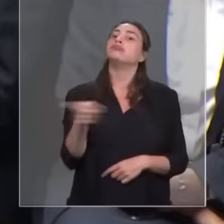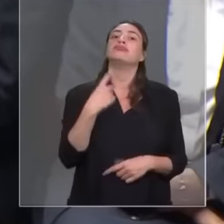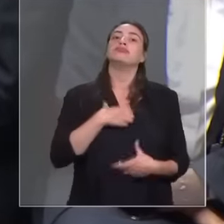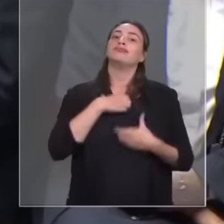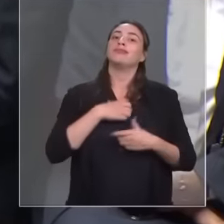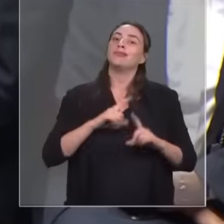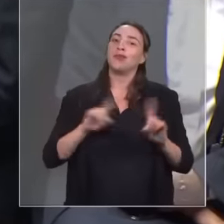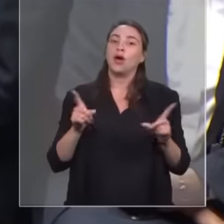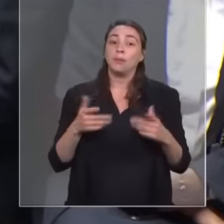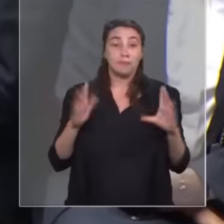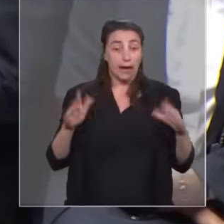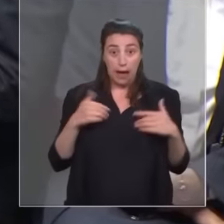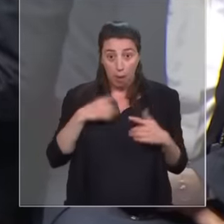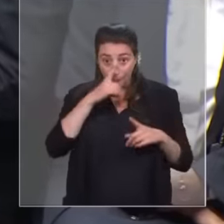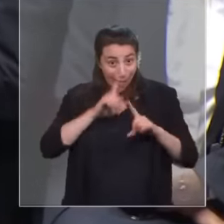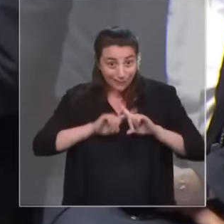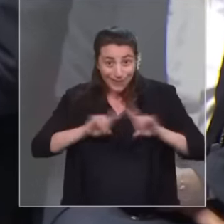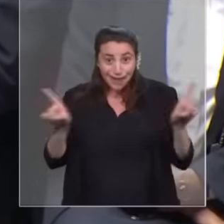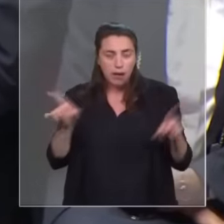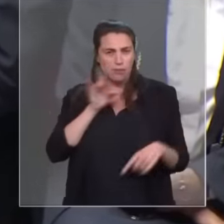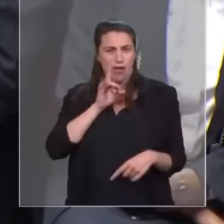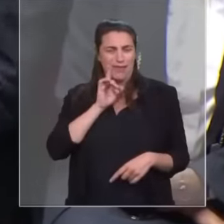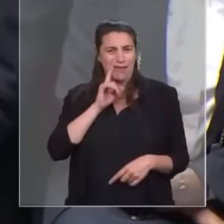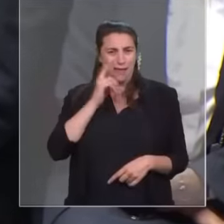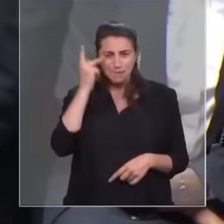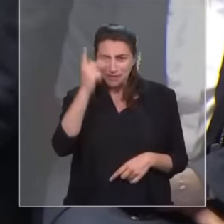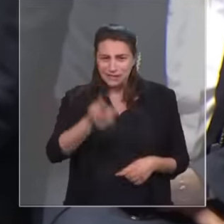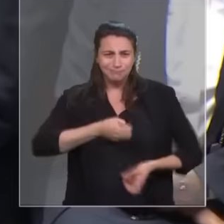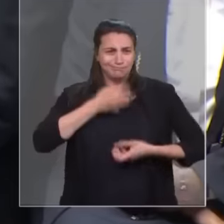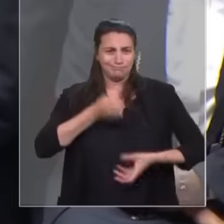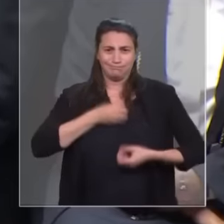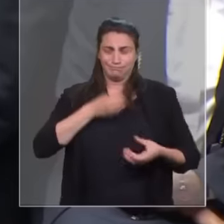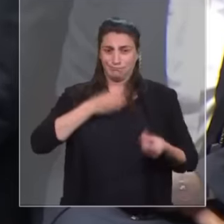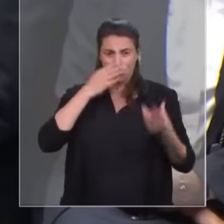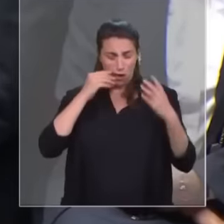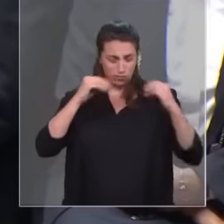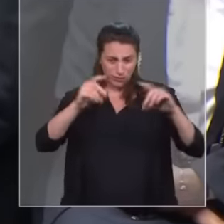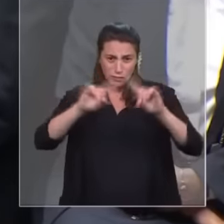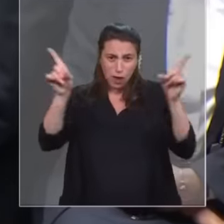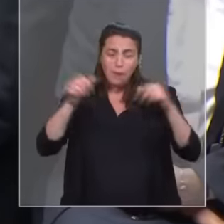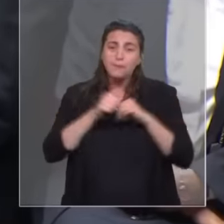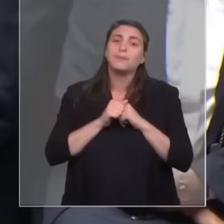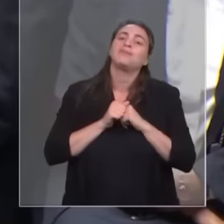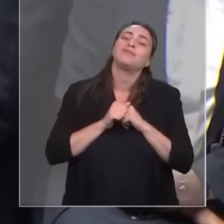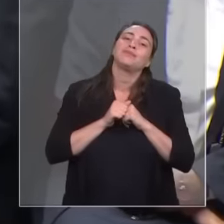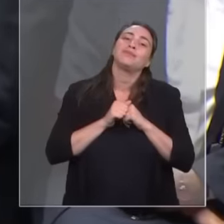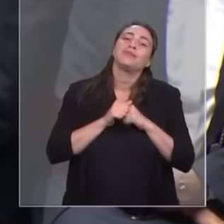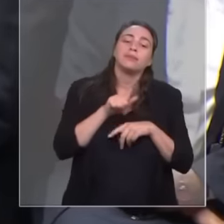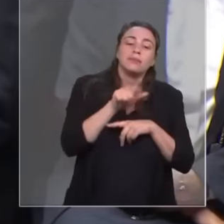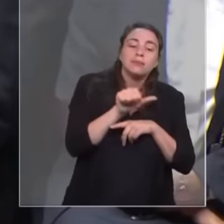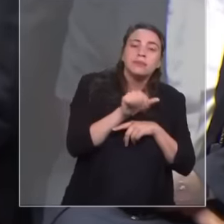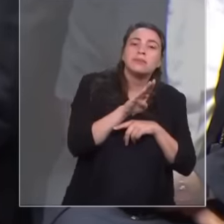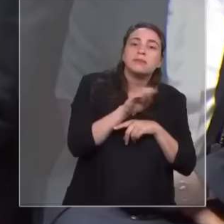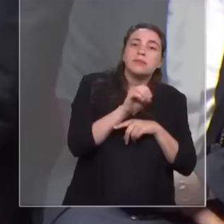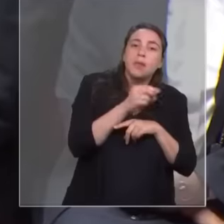Mais là, je ne saurais l'être tant vos propos dépassent la réalité. Au Gabon comme au Niger, notre politique est guidée par